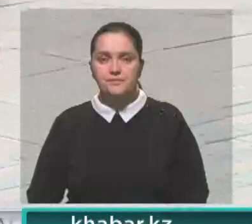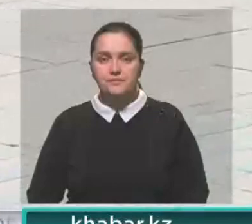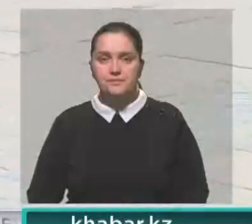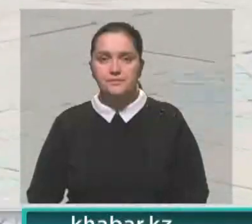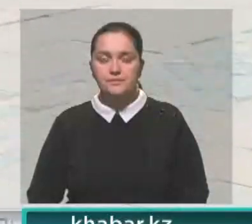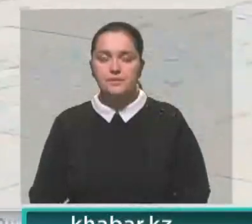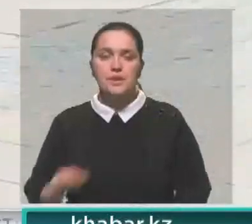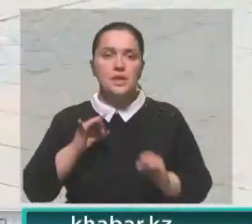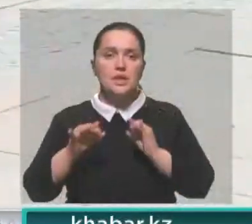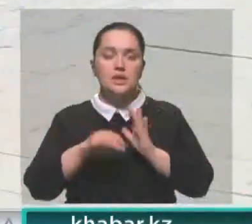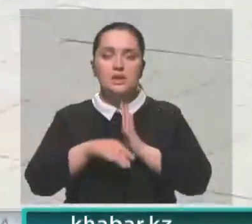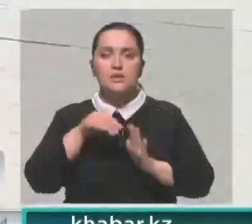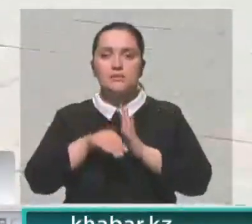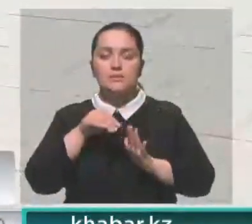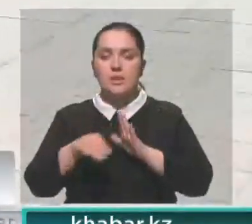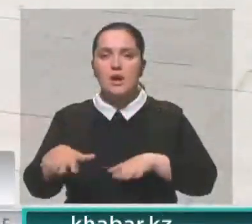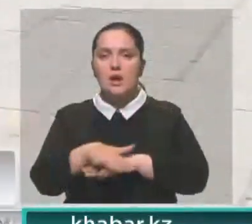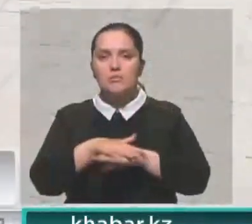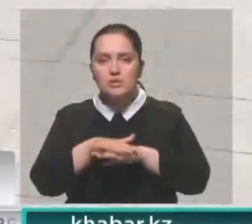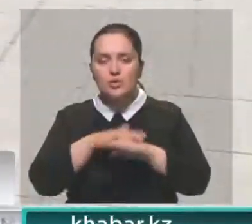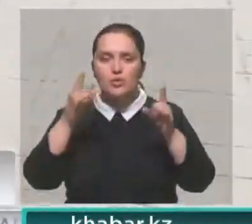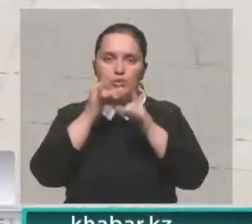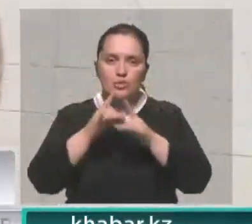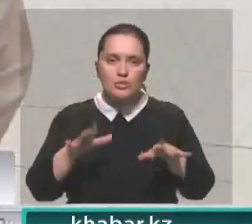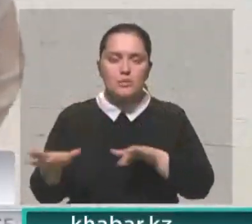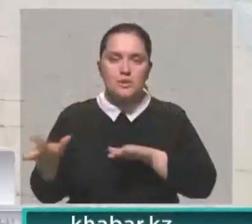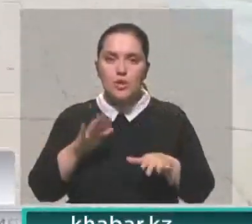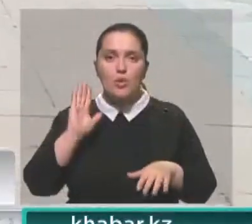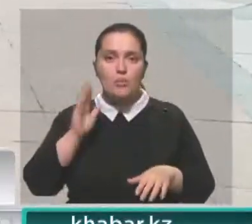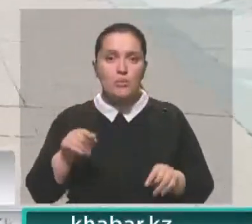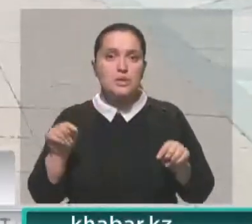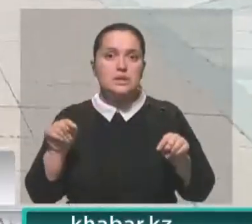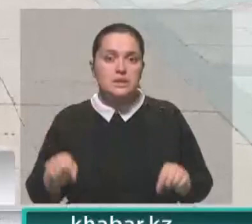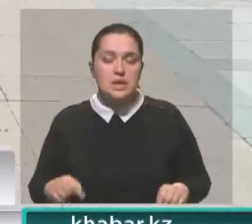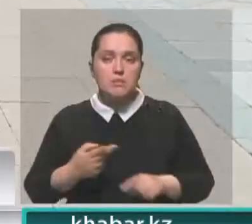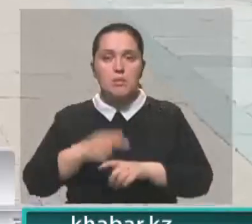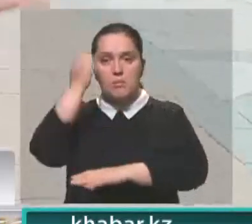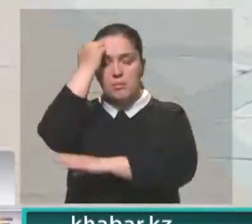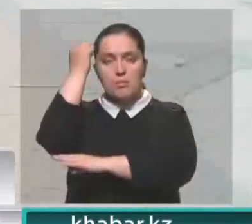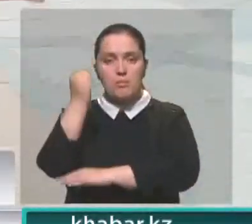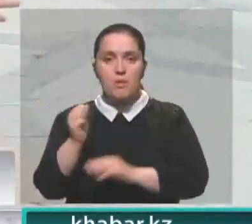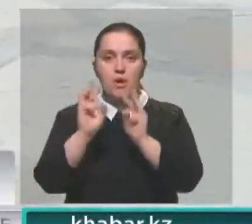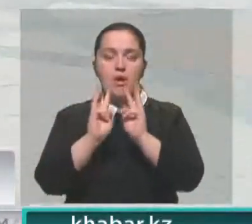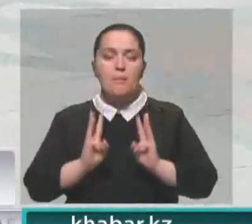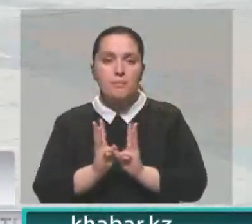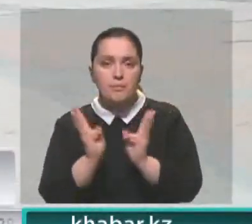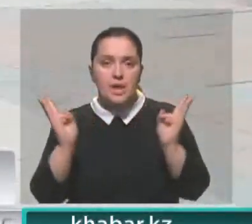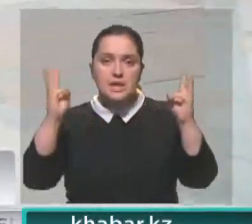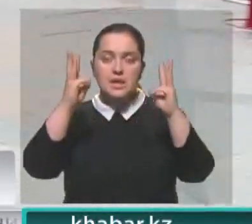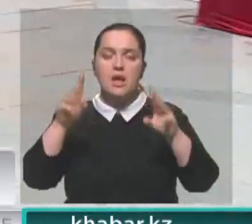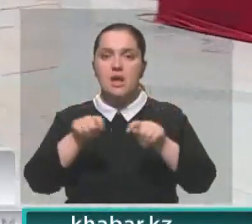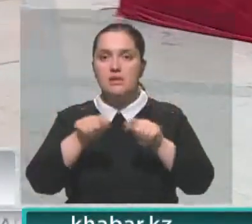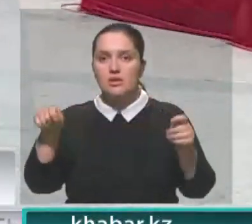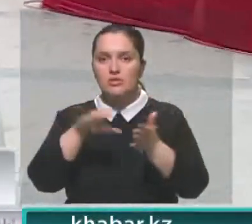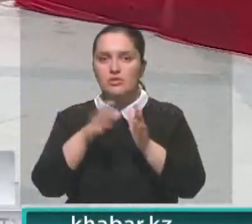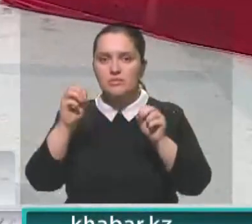Разговоры о референдуме с общественными, культурными и политическими деятелями будут вести здесь, у монумента Байтирек. В открытой студии, которая была специально